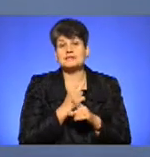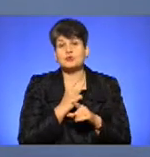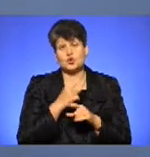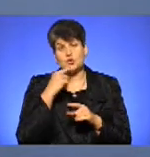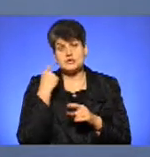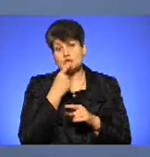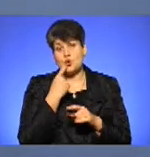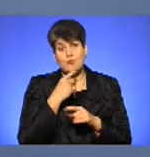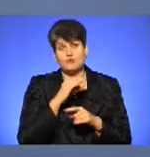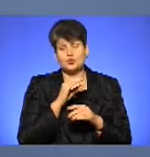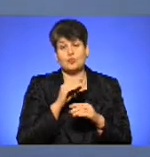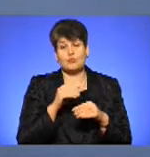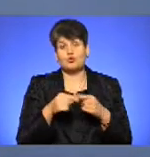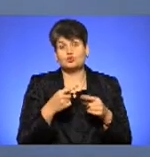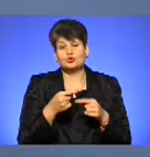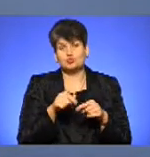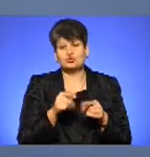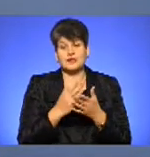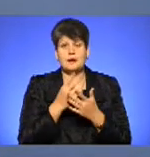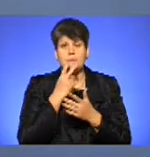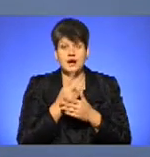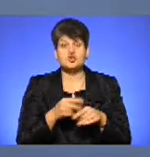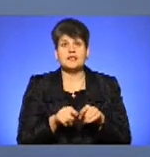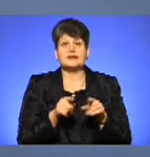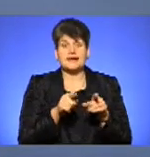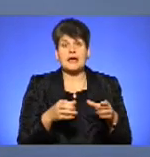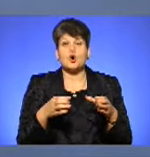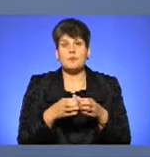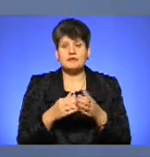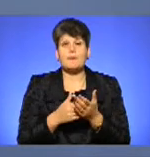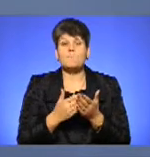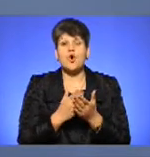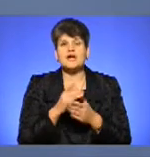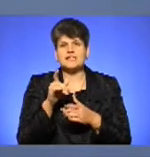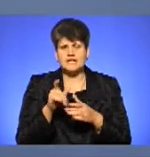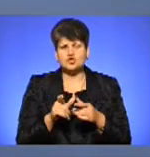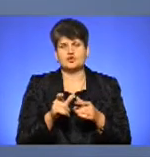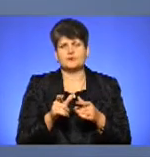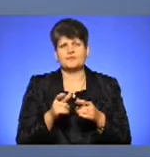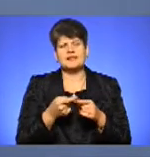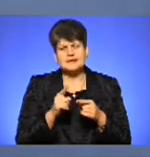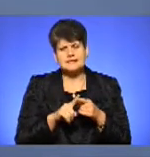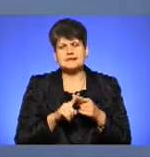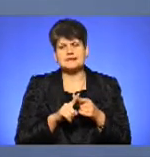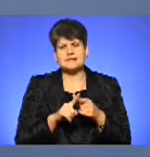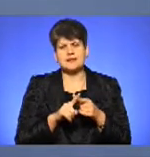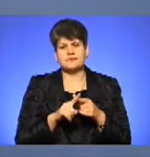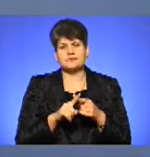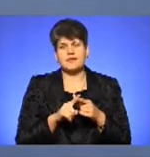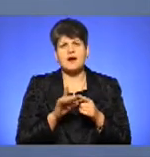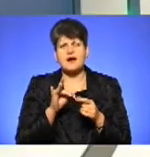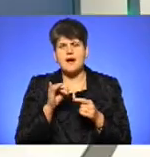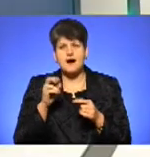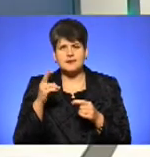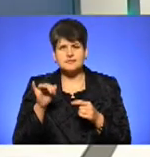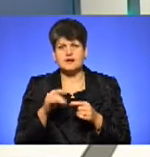російськомовного продукту. Ну, значить, тут є таке бачення громади. Політично це реакція на багатосотлітню русифікацію. Ну,